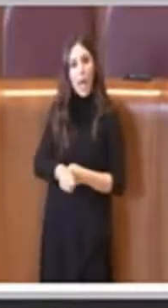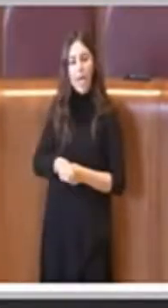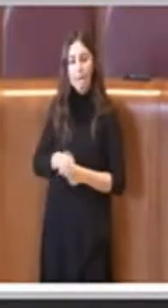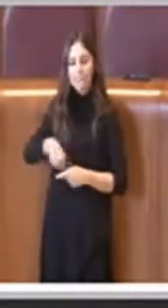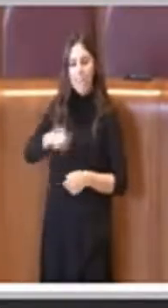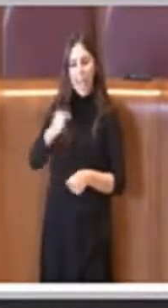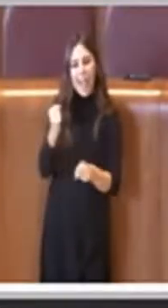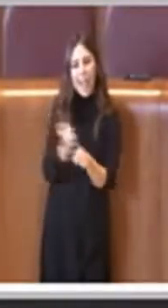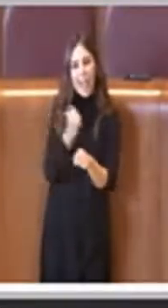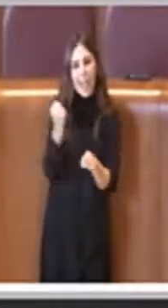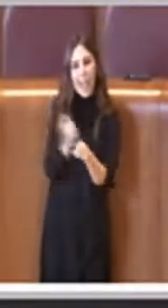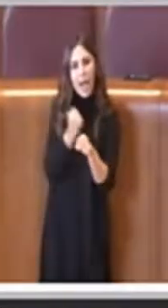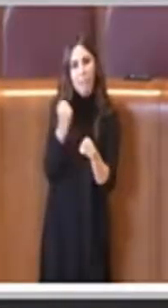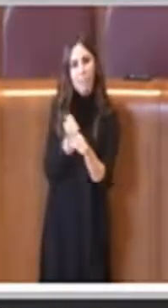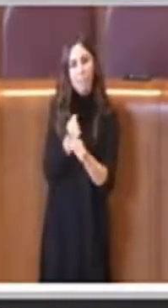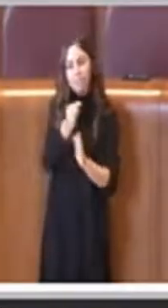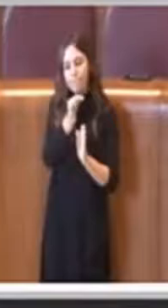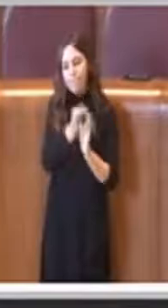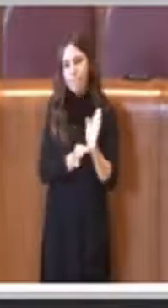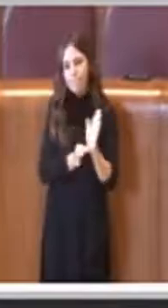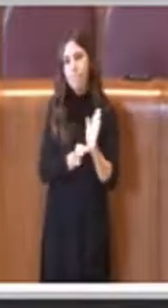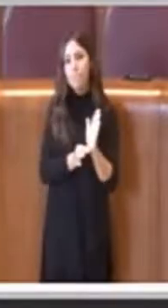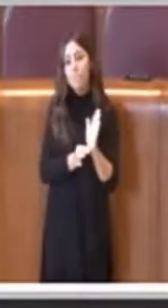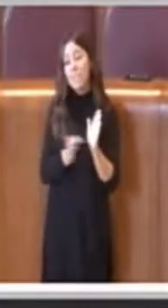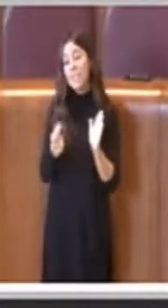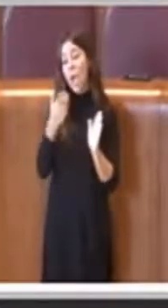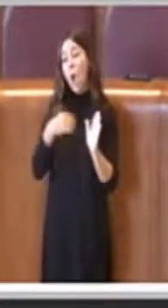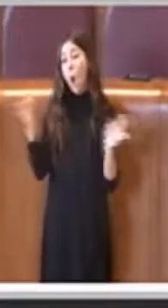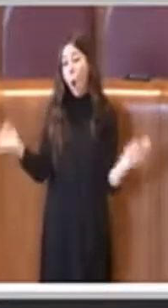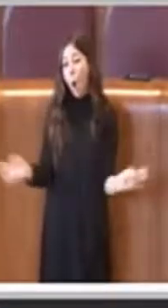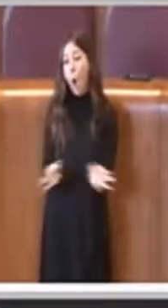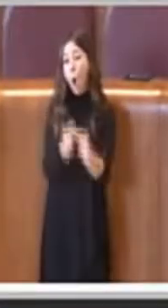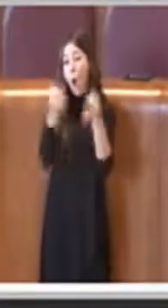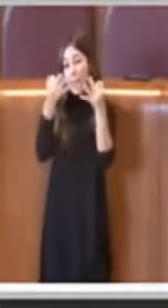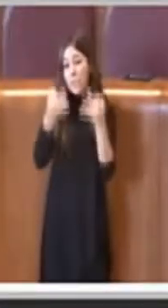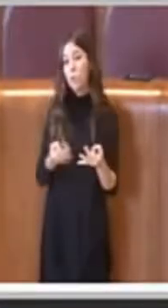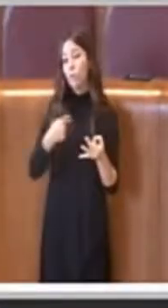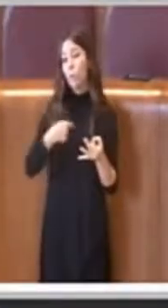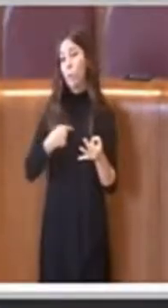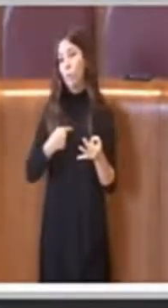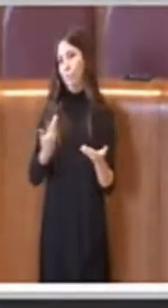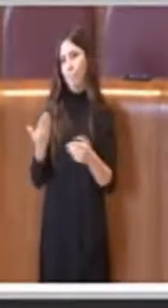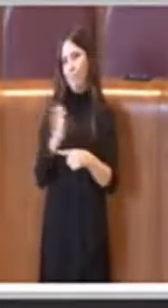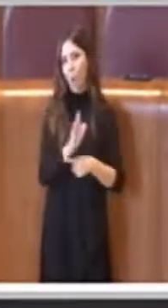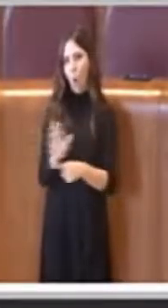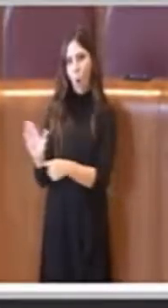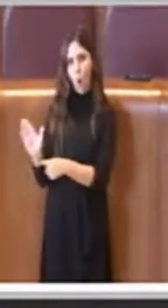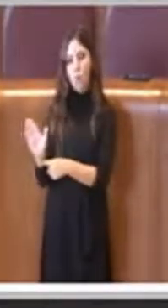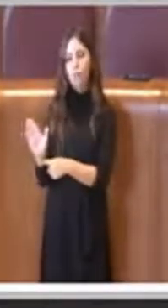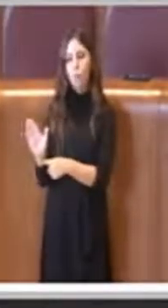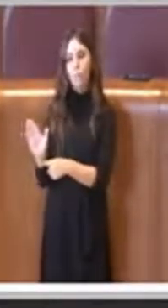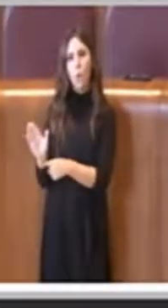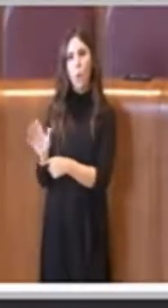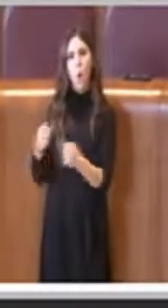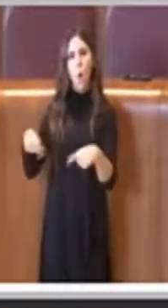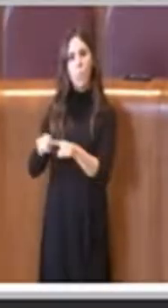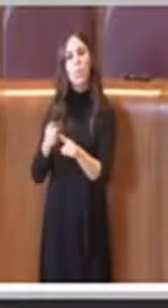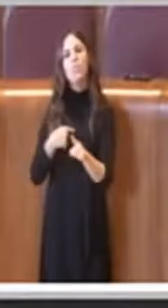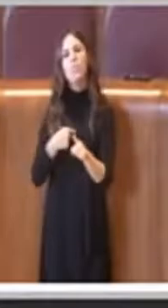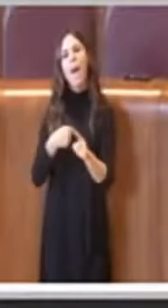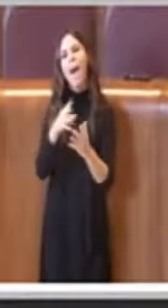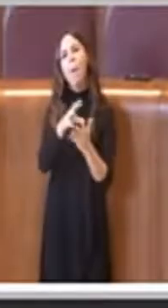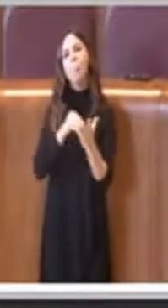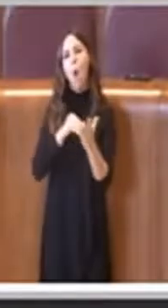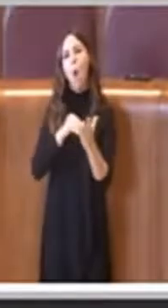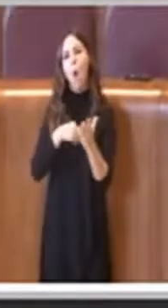regolamento, poi quando ci sarà modo lo presenterò chiaramente alla Commissione, una bozza di regolamento